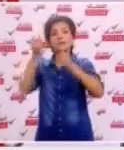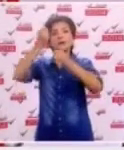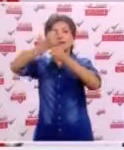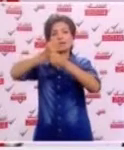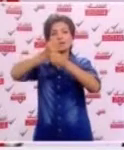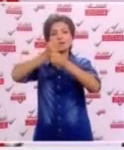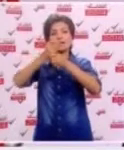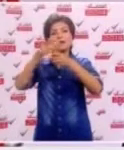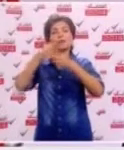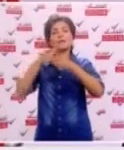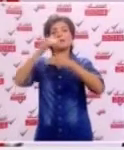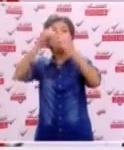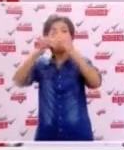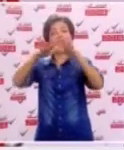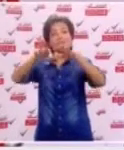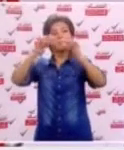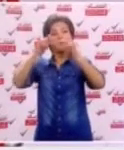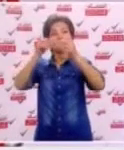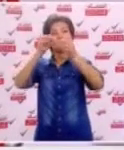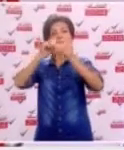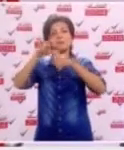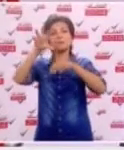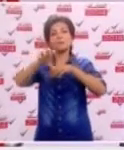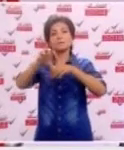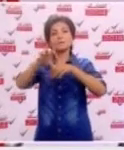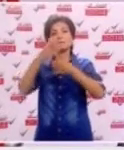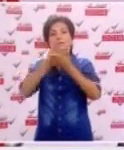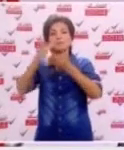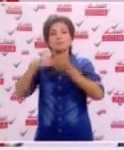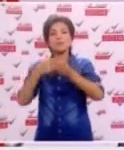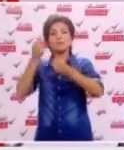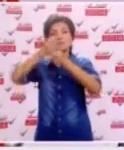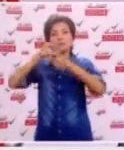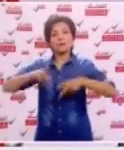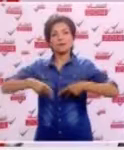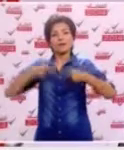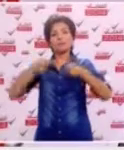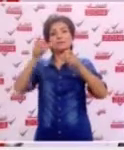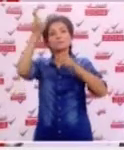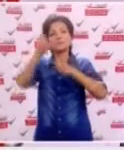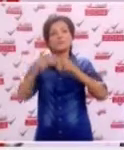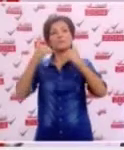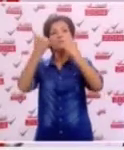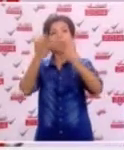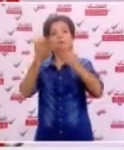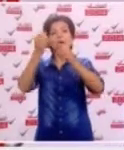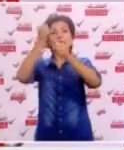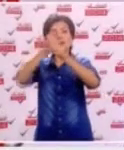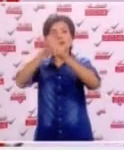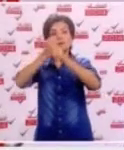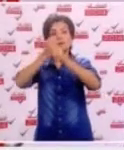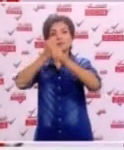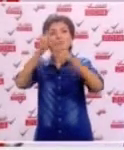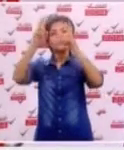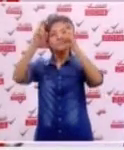الجهوية ورفع العزلة عن الجهات المهمشة تأمين العيش الكريم للمواطن بتوفير مواطن الشغل